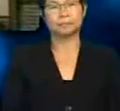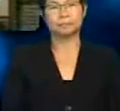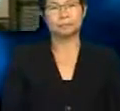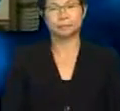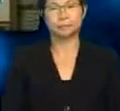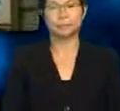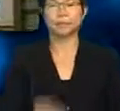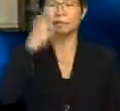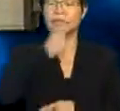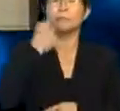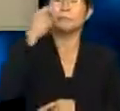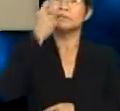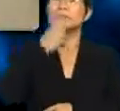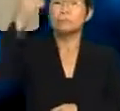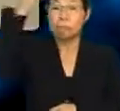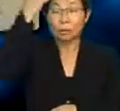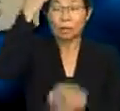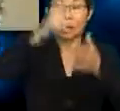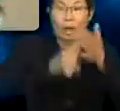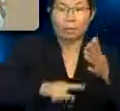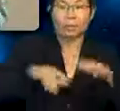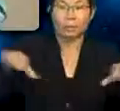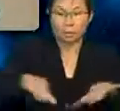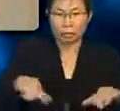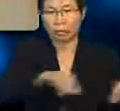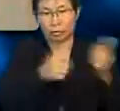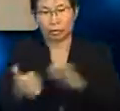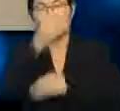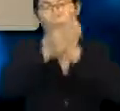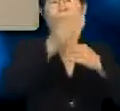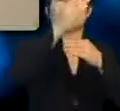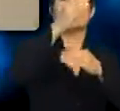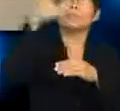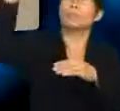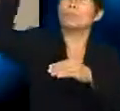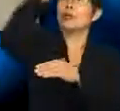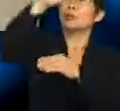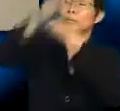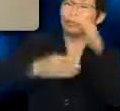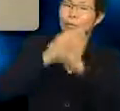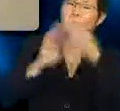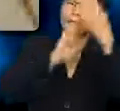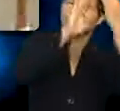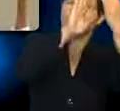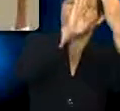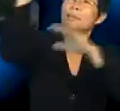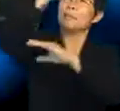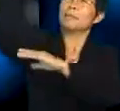Siapa tahu, apa yang dilakukan oleh bulan dan bumi terhadap matahari?